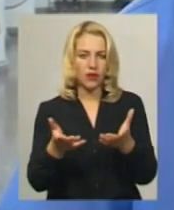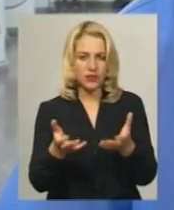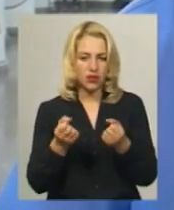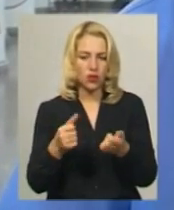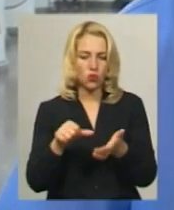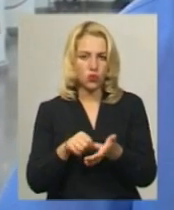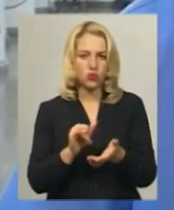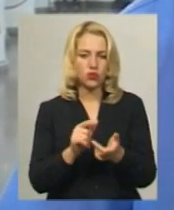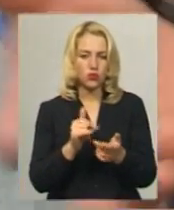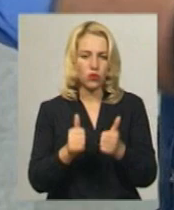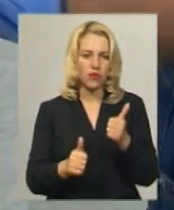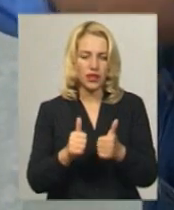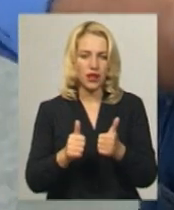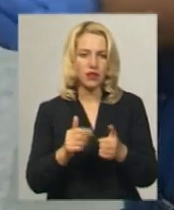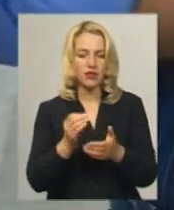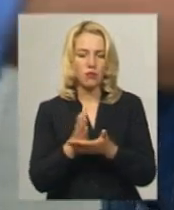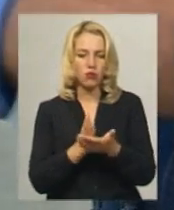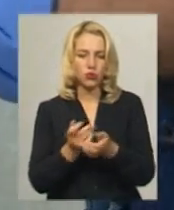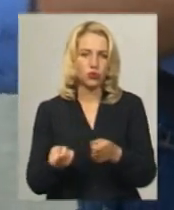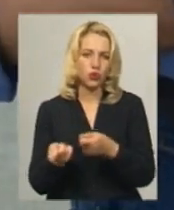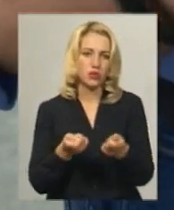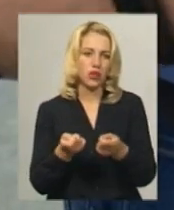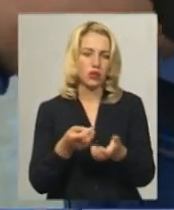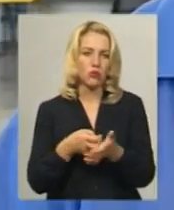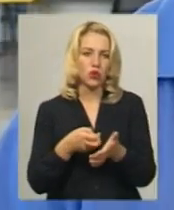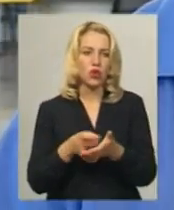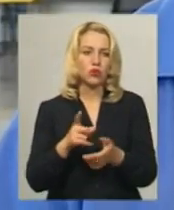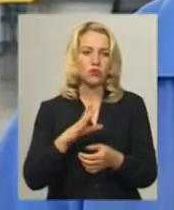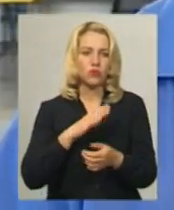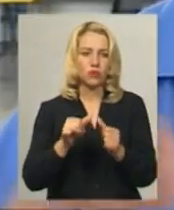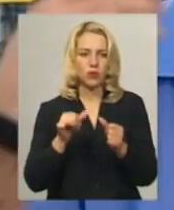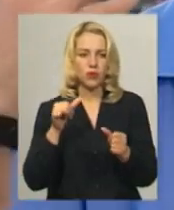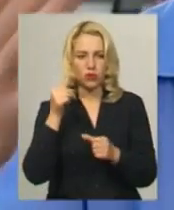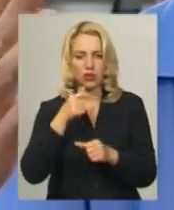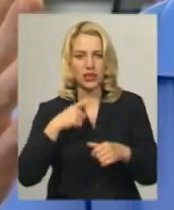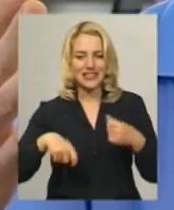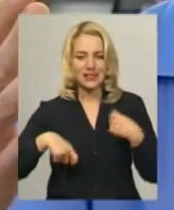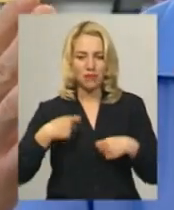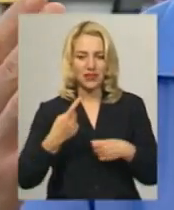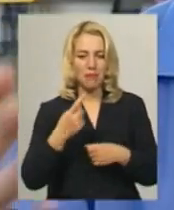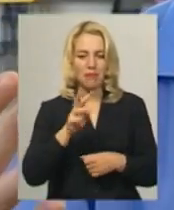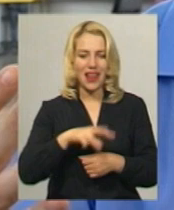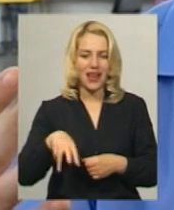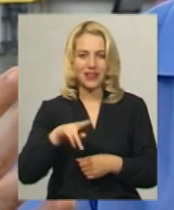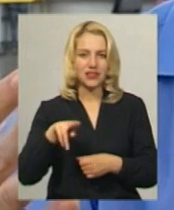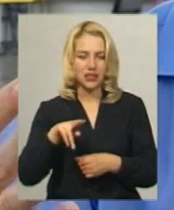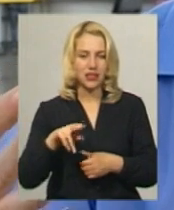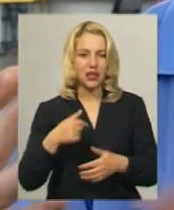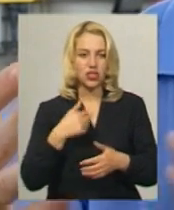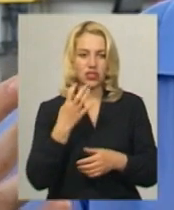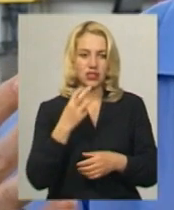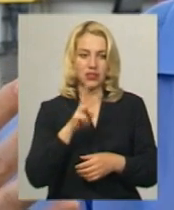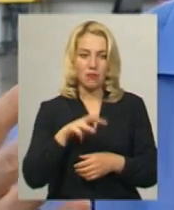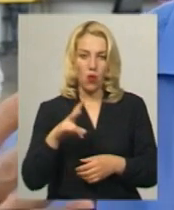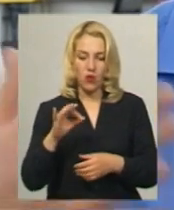на послугу доставки пенсії. Що відбулось з попереднього року? Збитки по доставці пенсії – мільярд. Тобто ми взяли 400 мільйонів нормальних прибутів,